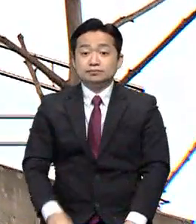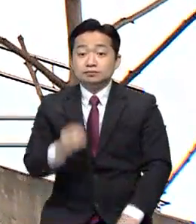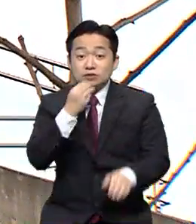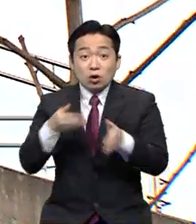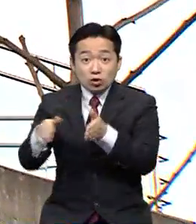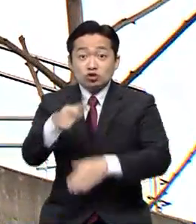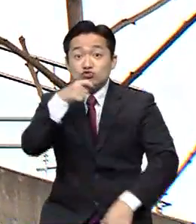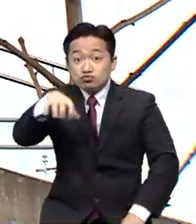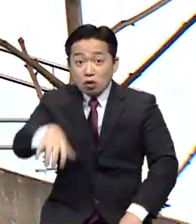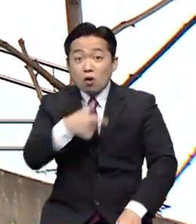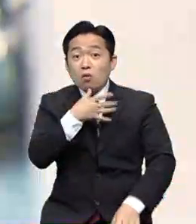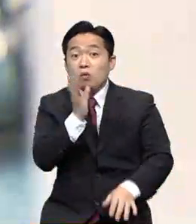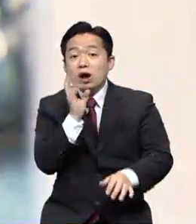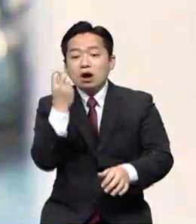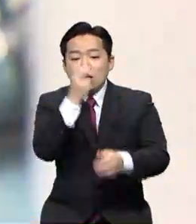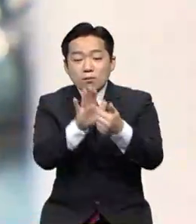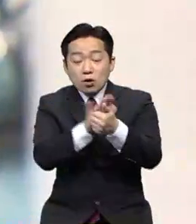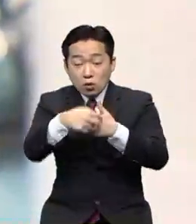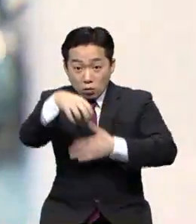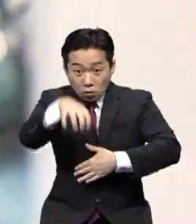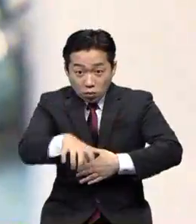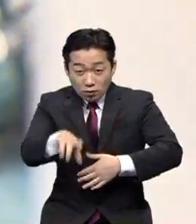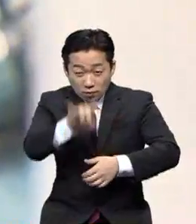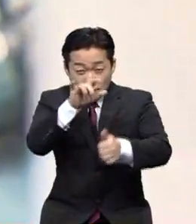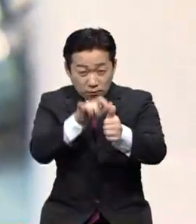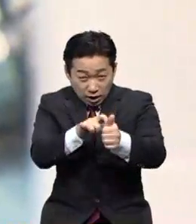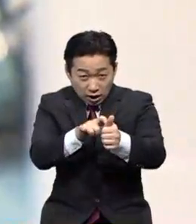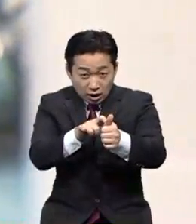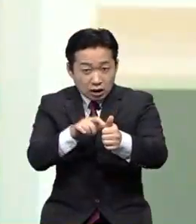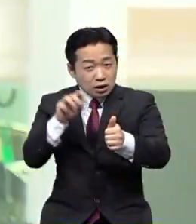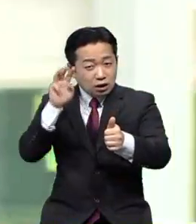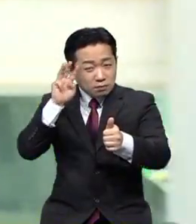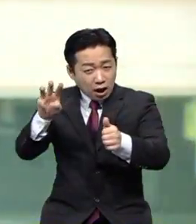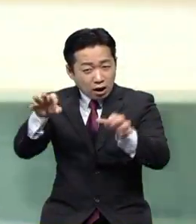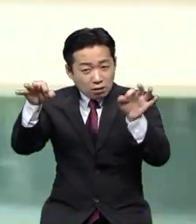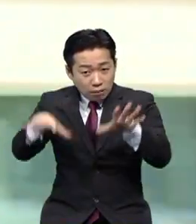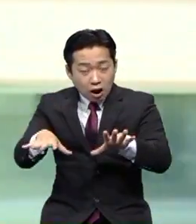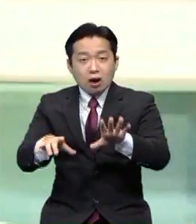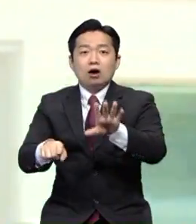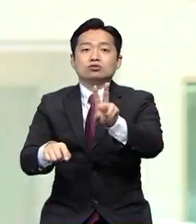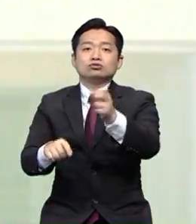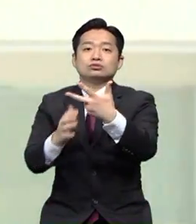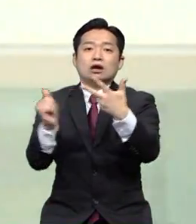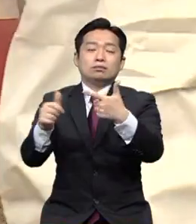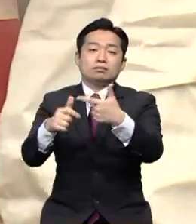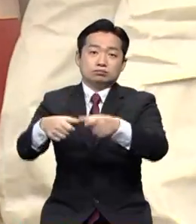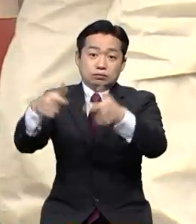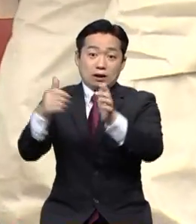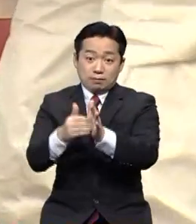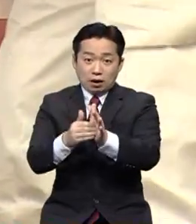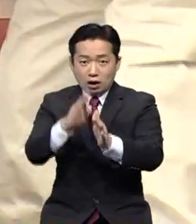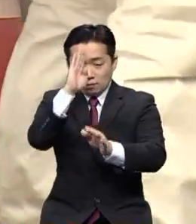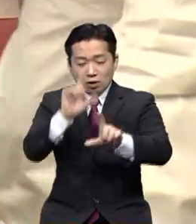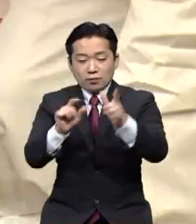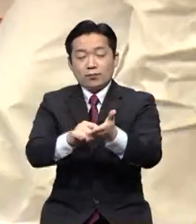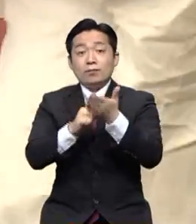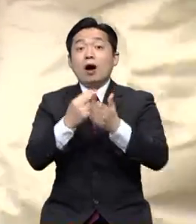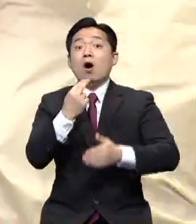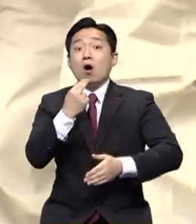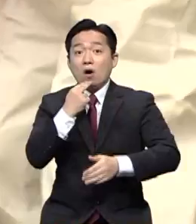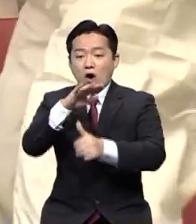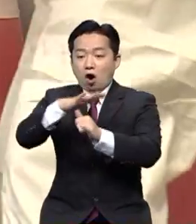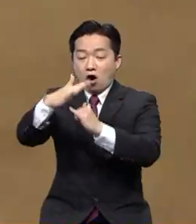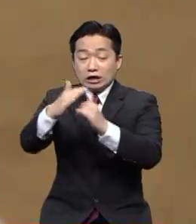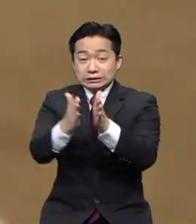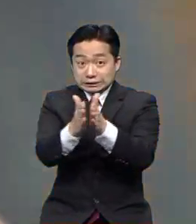경기도 수원의 요양원에서는 첫 확진 발생 사흘 만에 환자가 26명으로 늘었고 무증상 감염된 어린이를 통해